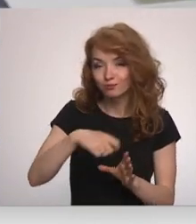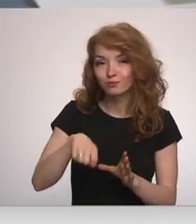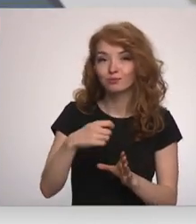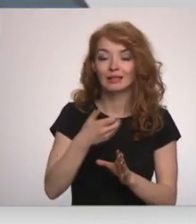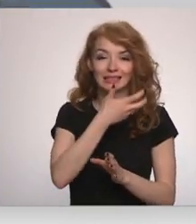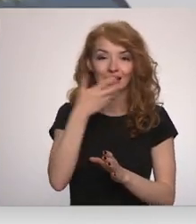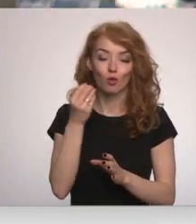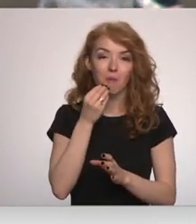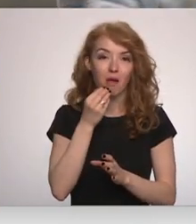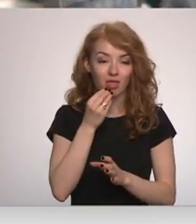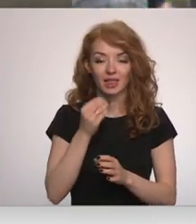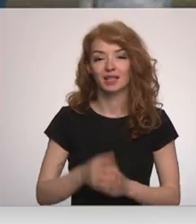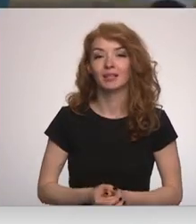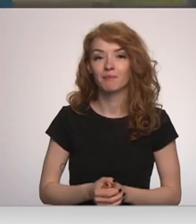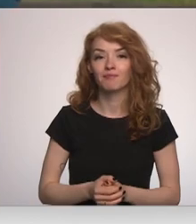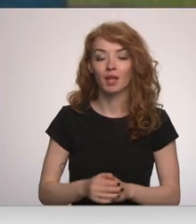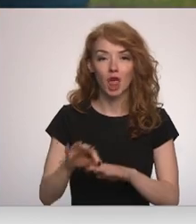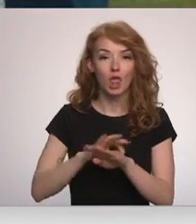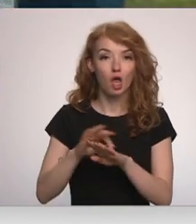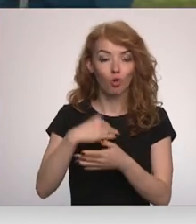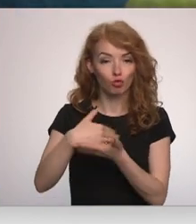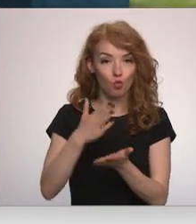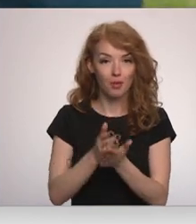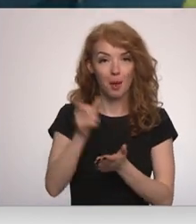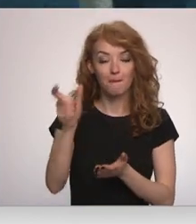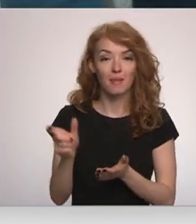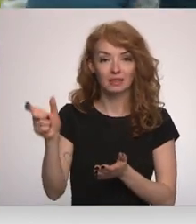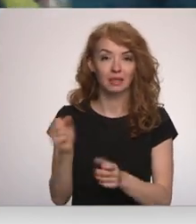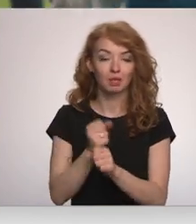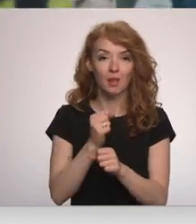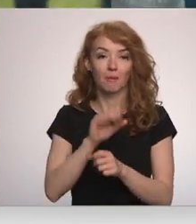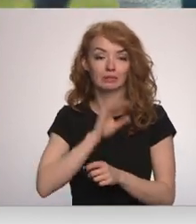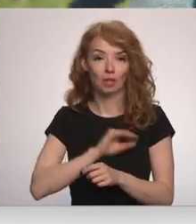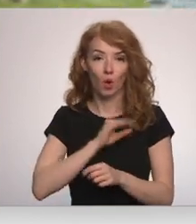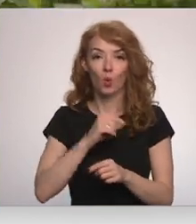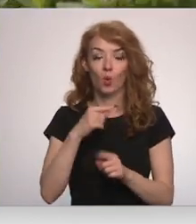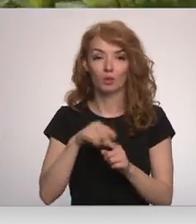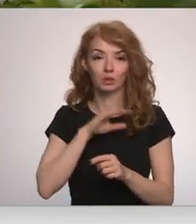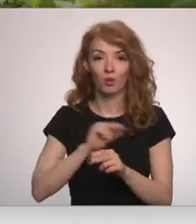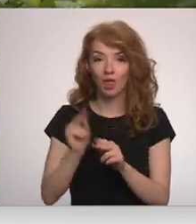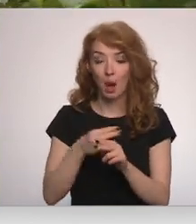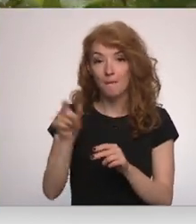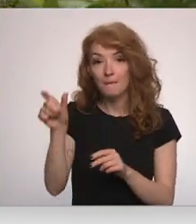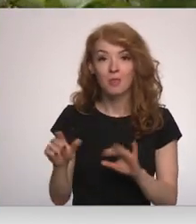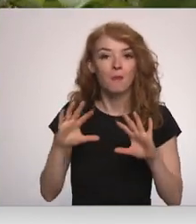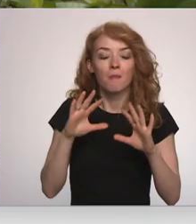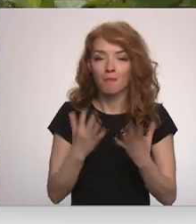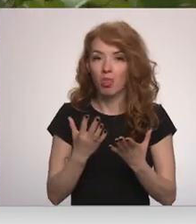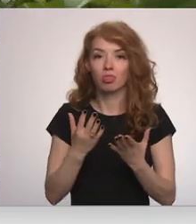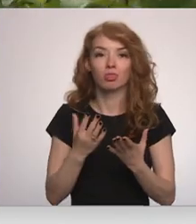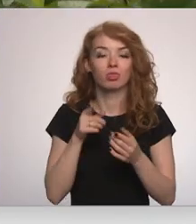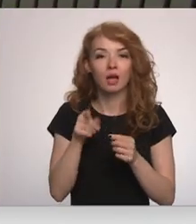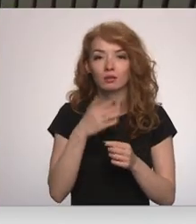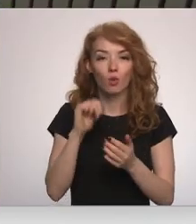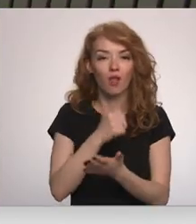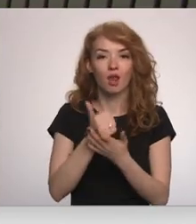silto maltīt. Neiroža nodeļā ar pacientiem strādā psihologi un psihoterapeiti, taču uzsvars nav uz ārstēšana ar